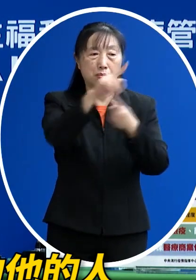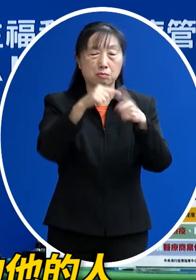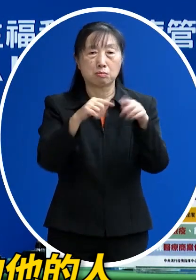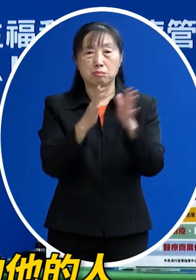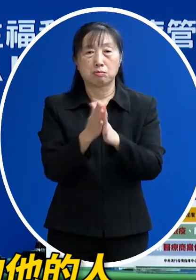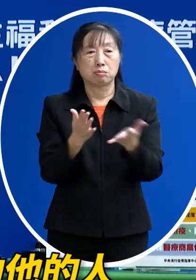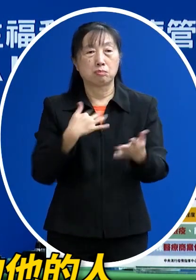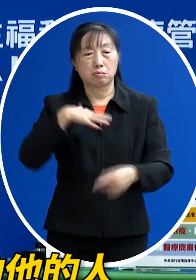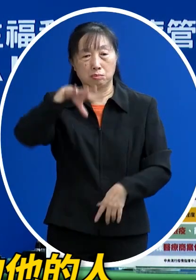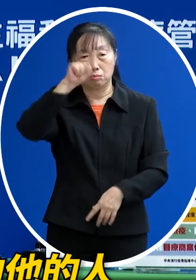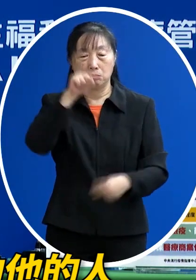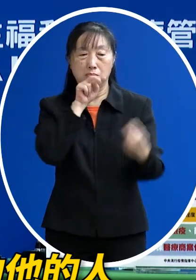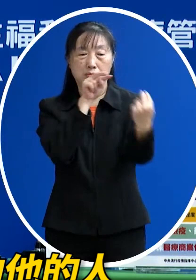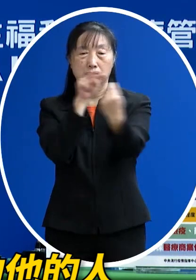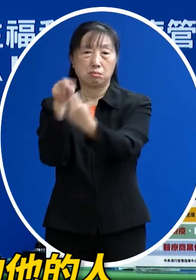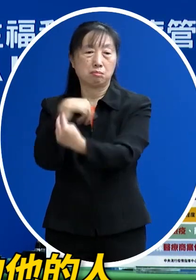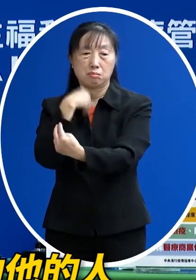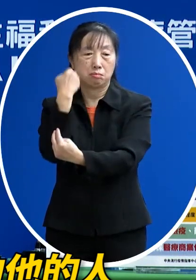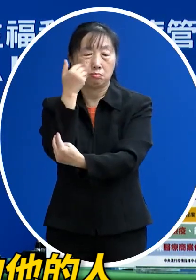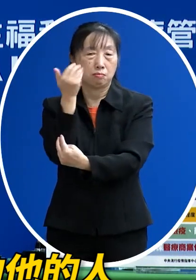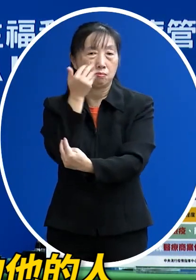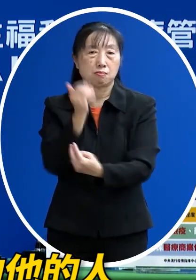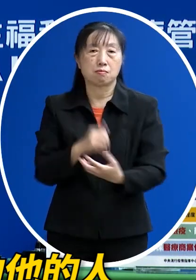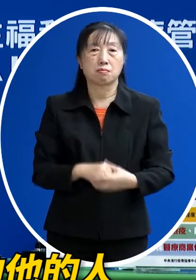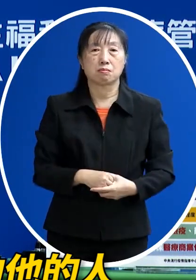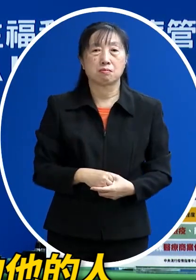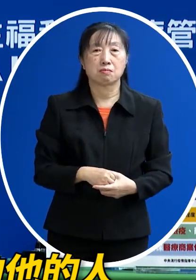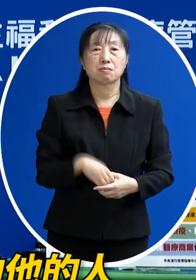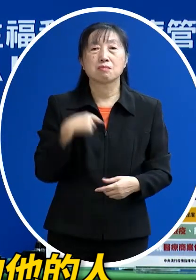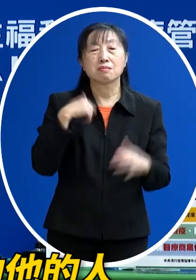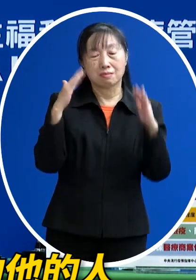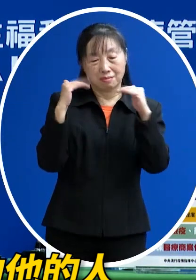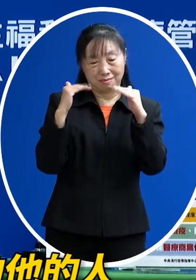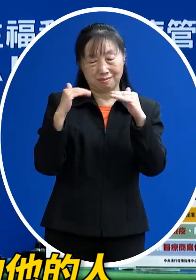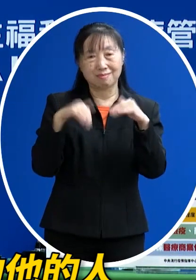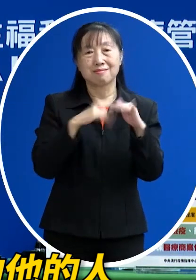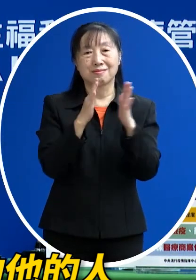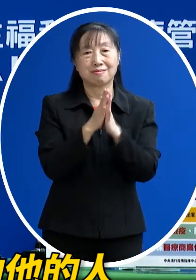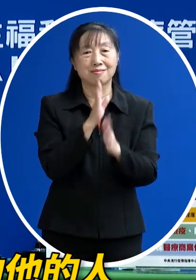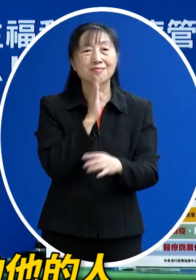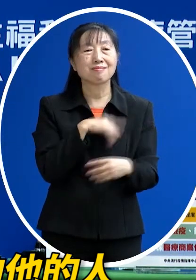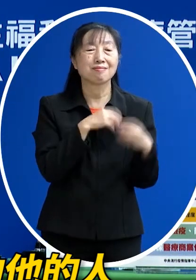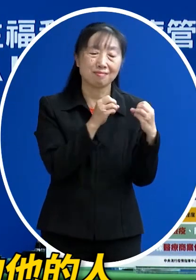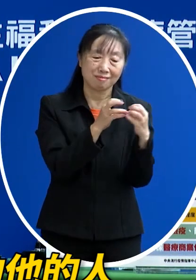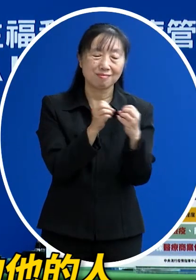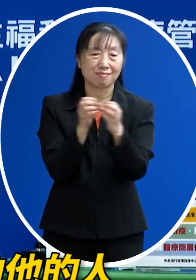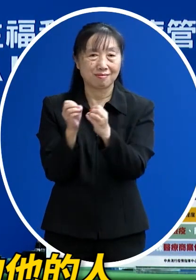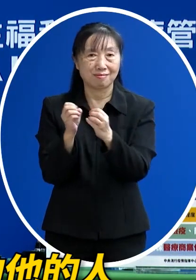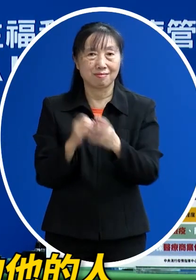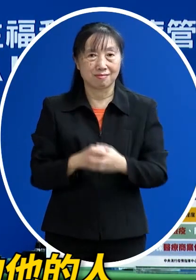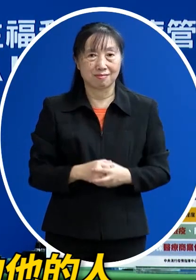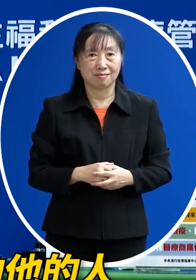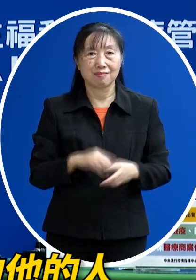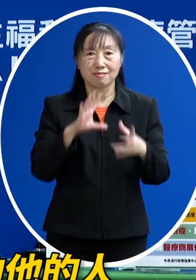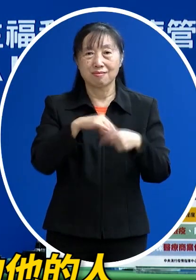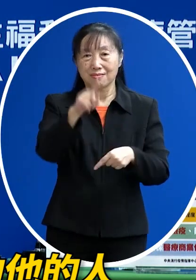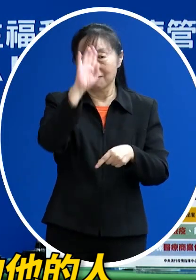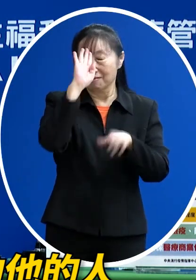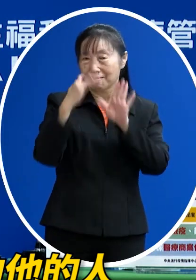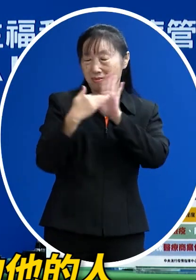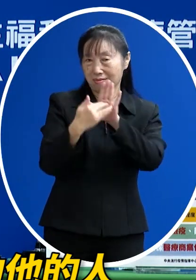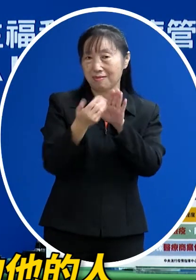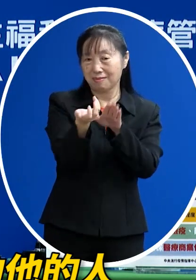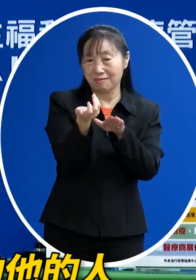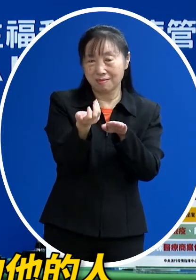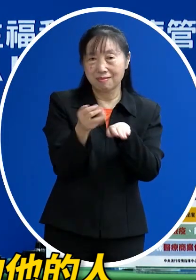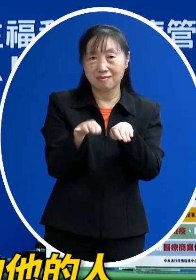實上都是第一次見面那也是在禮貌上跟大家也講個話因為那個時候是防疫 剛剛